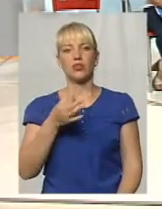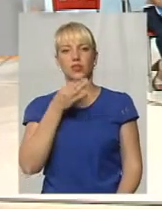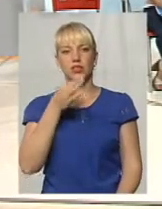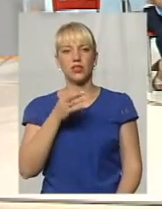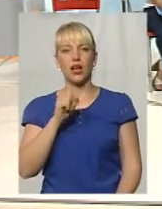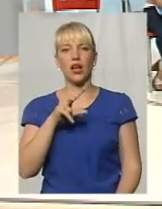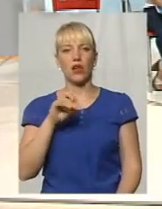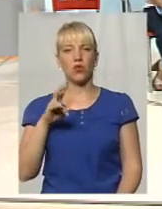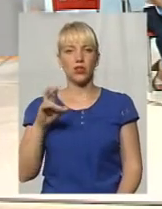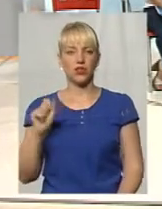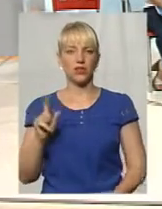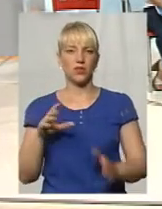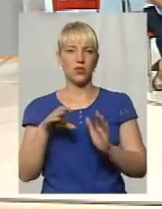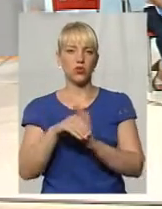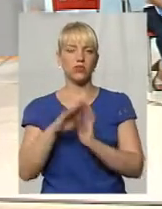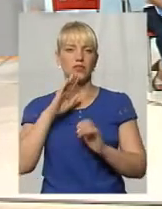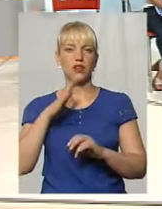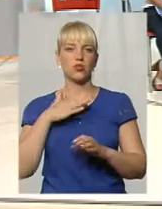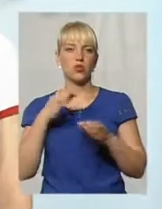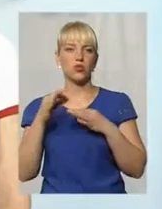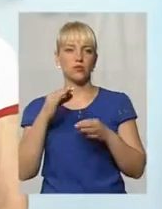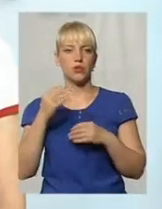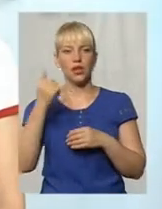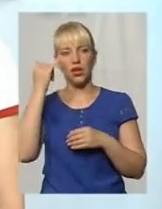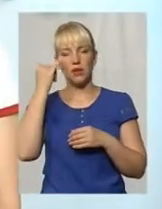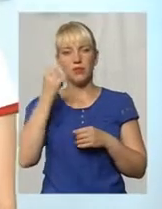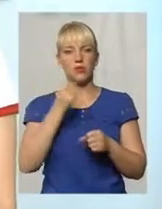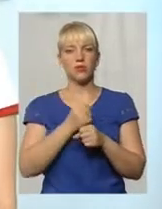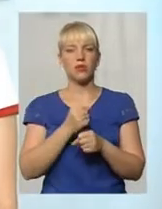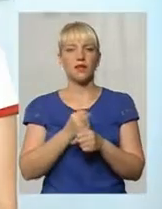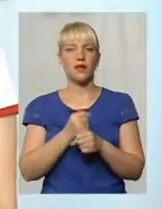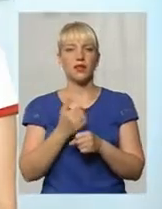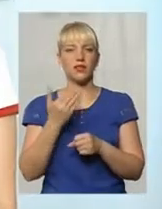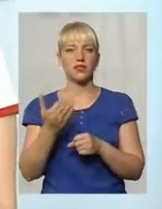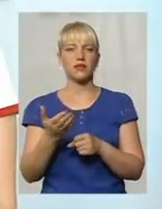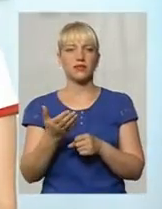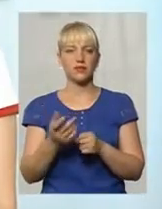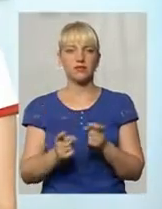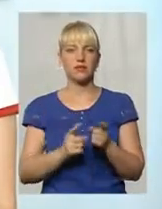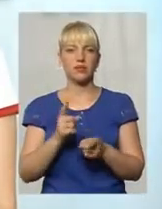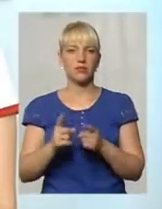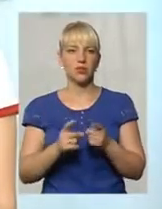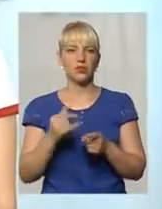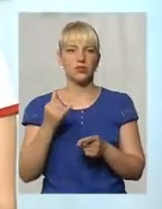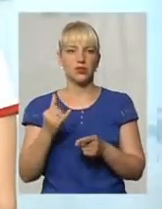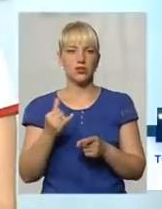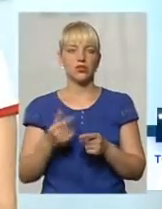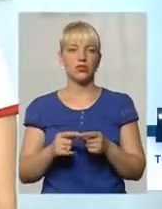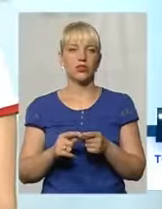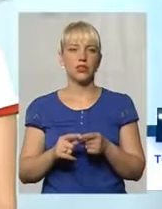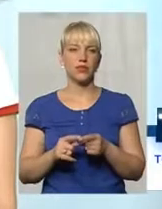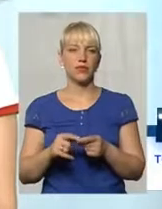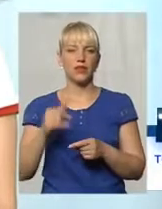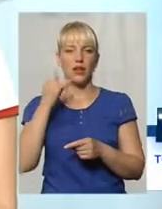теж включилася в нашу розмову. Глядачам нагадують, працюємо для вас, телефон не змінний сьогодні, телефон у сьогодні інший,